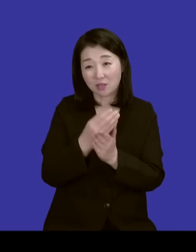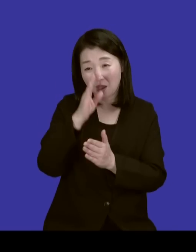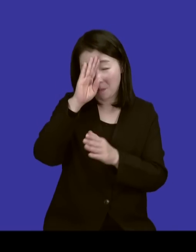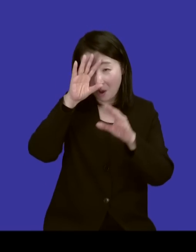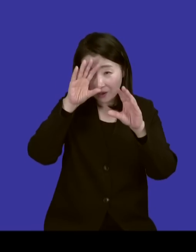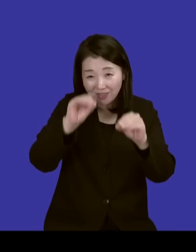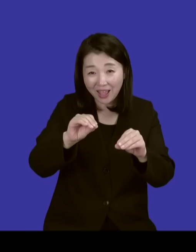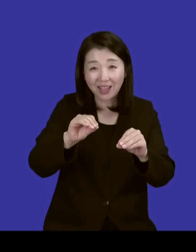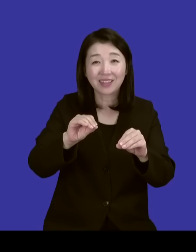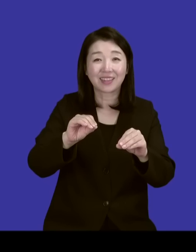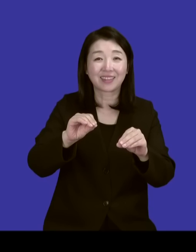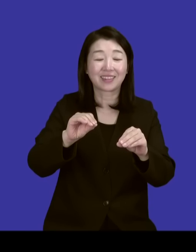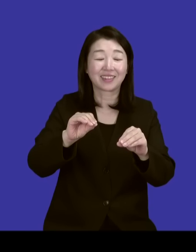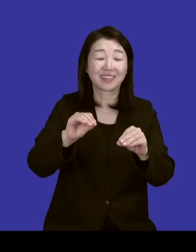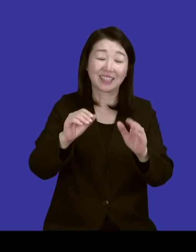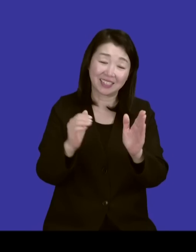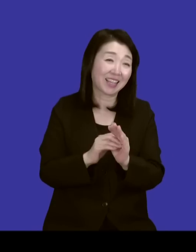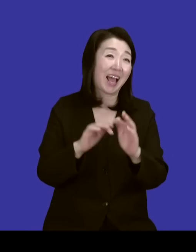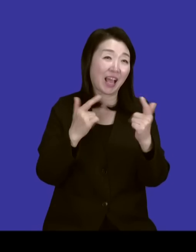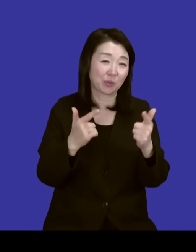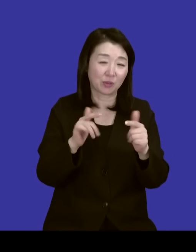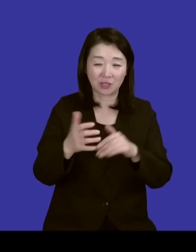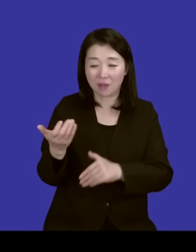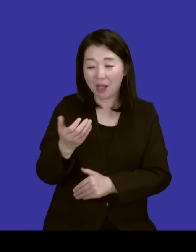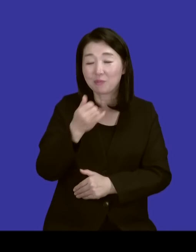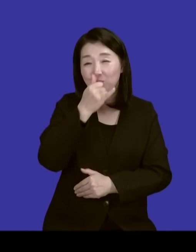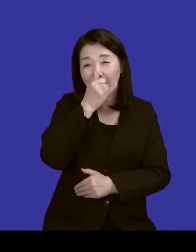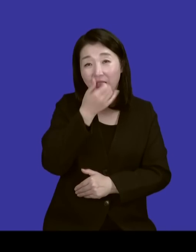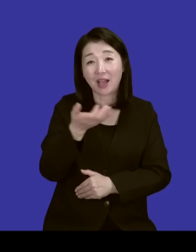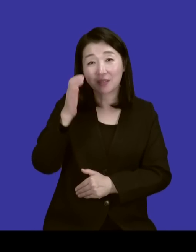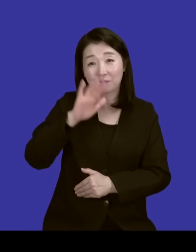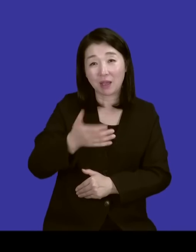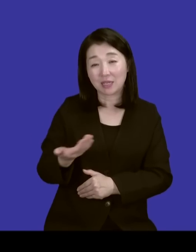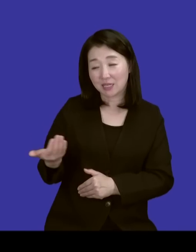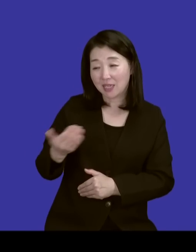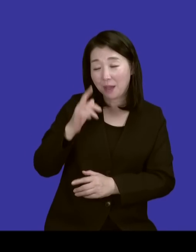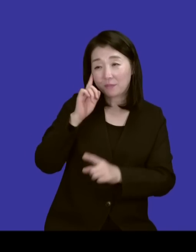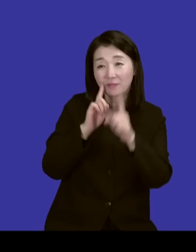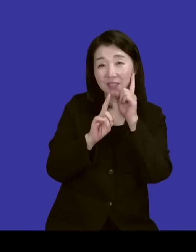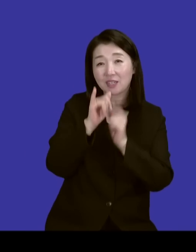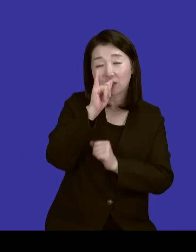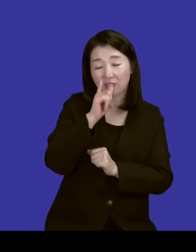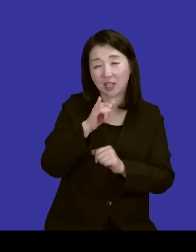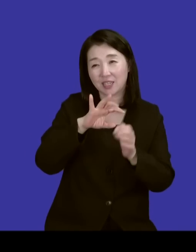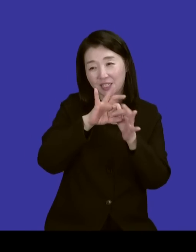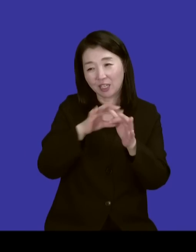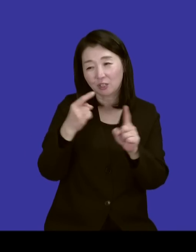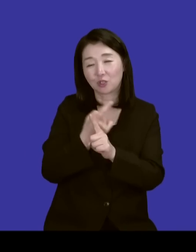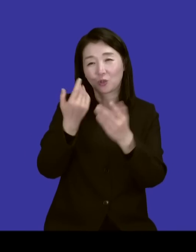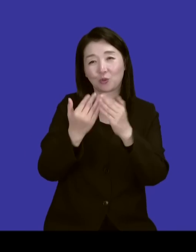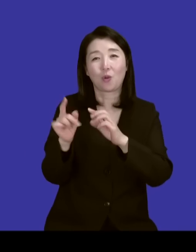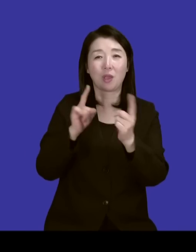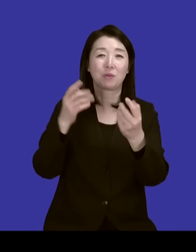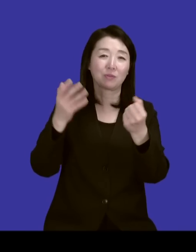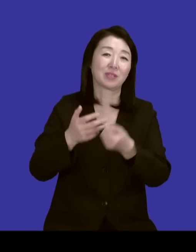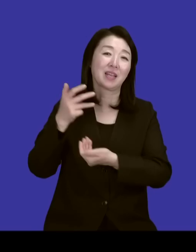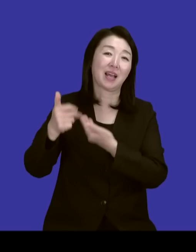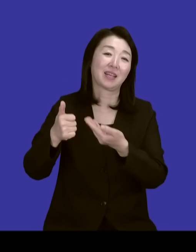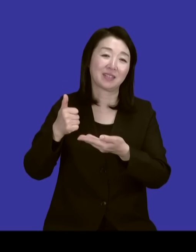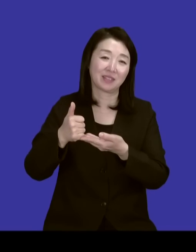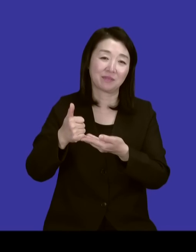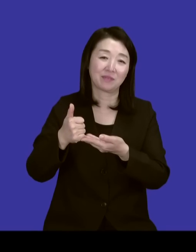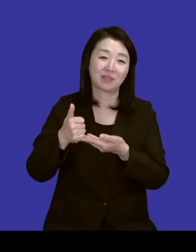아니라 여전히 나는 아픔을 갖고 있지만 이 아픔을 계속해서 치료하시고 또 회복시키시는 하나님